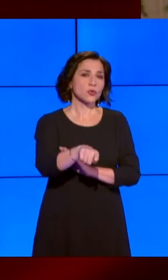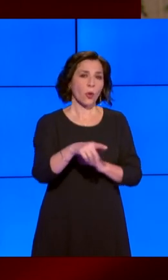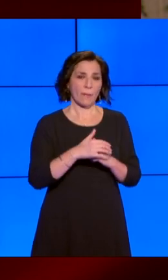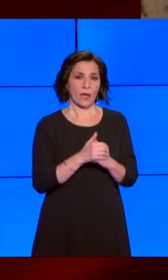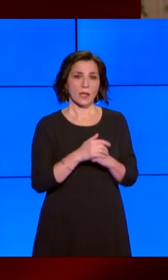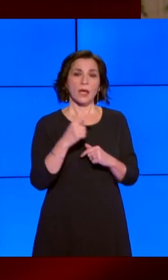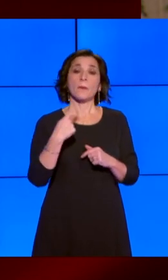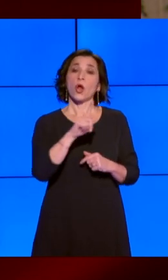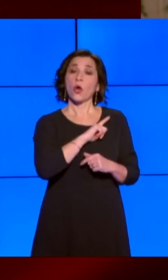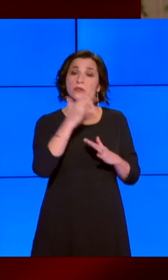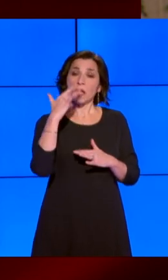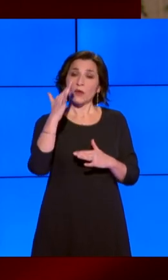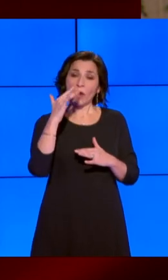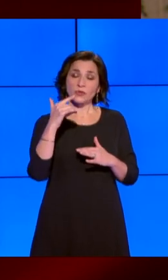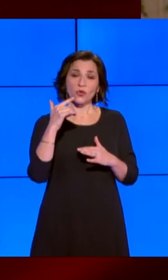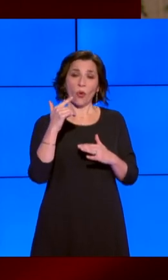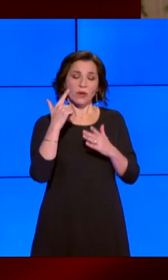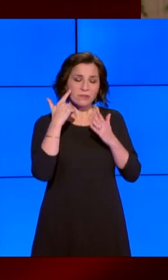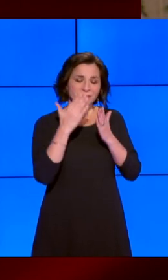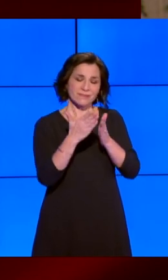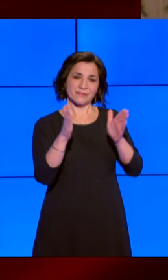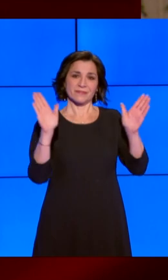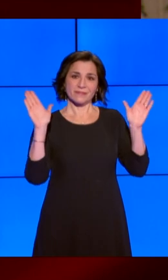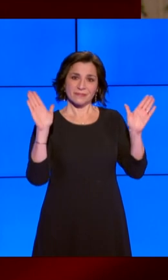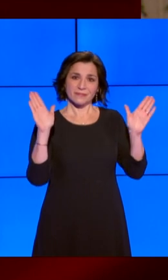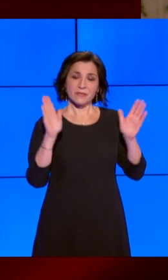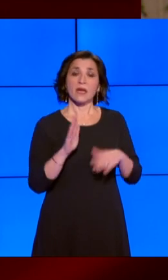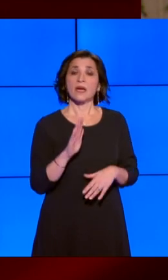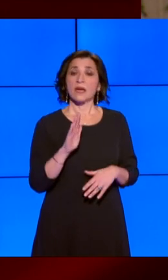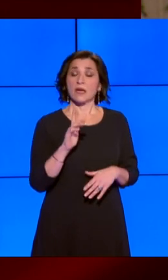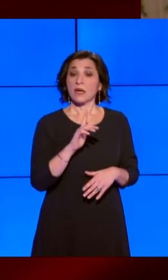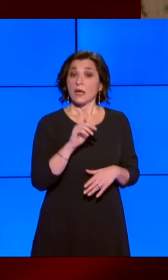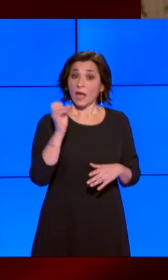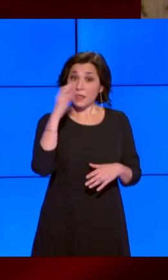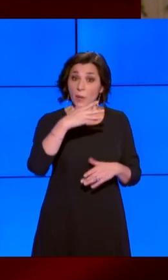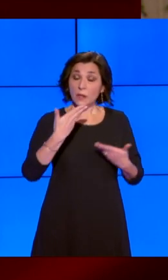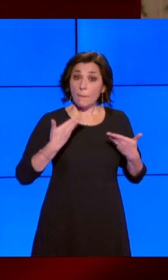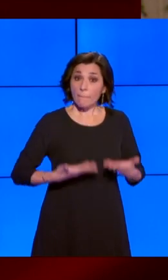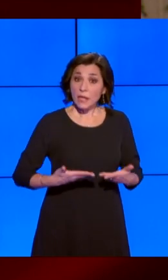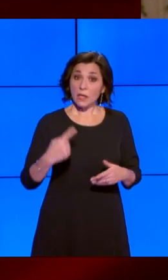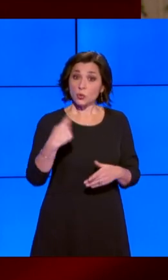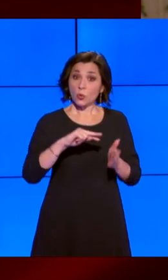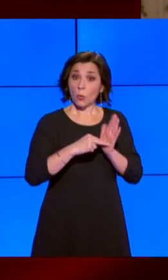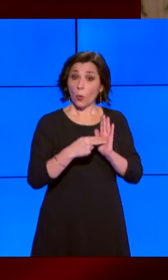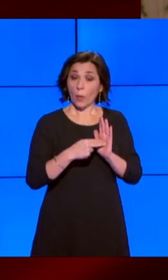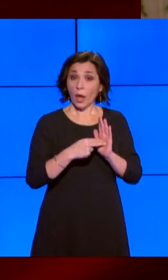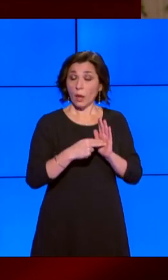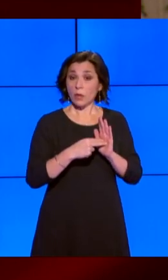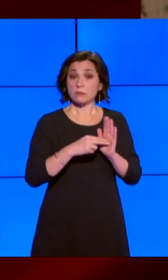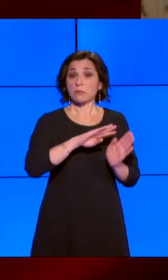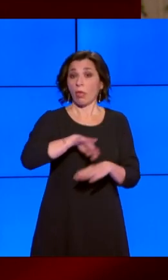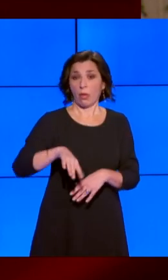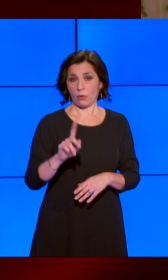riflessioni, senza naturalmente trascurare il presente e i suoi problemi, ma anche